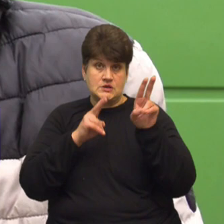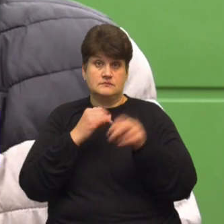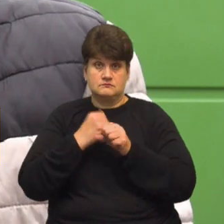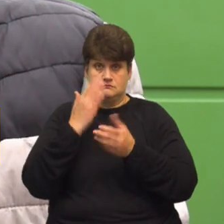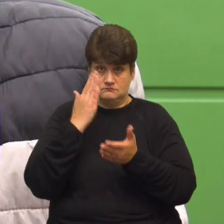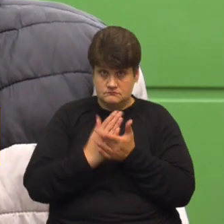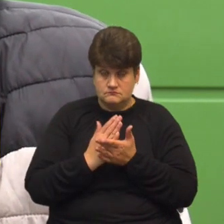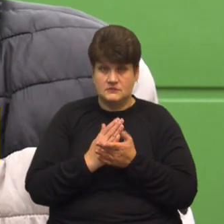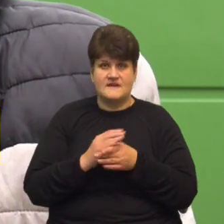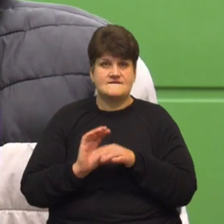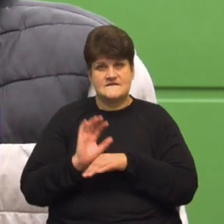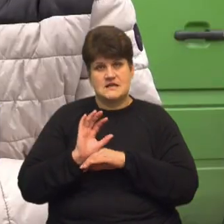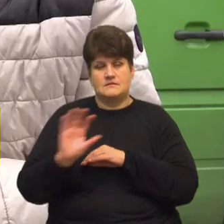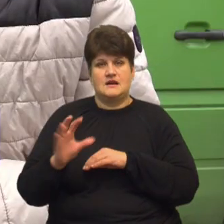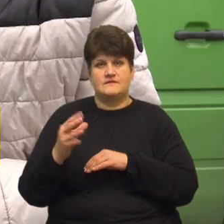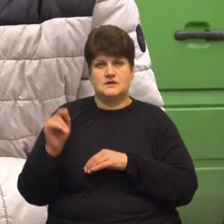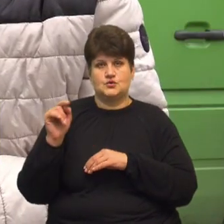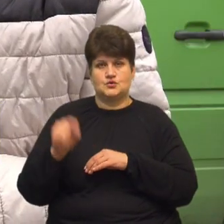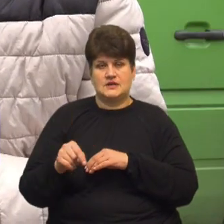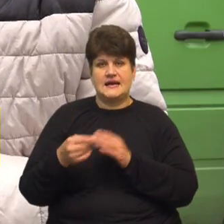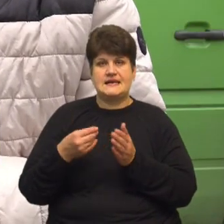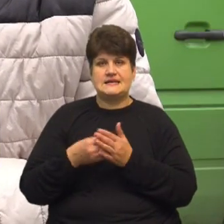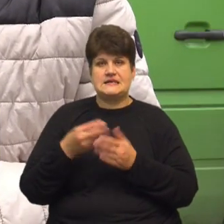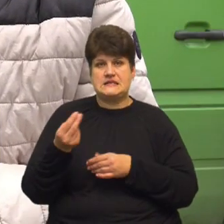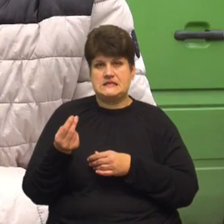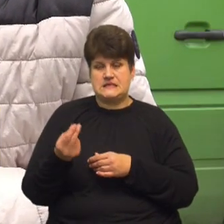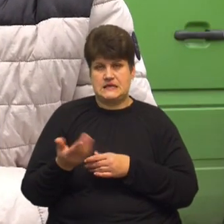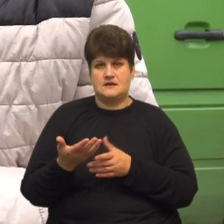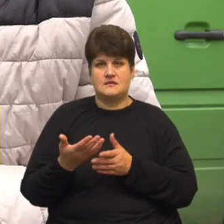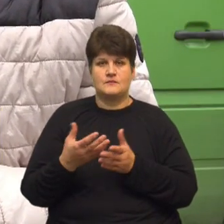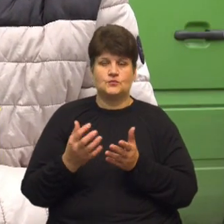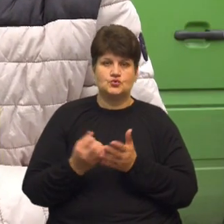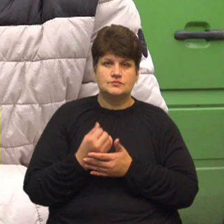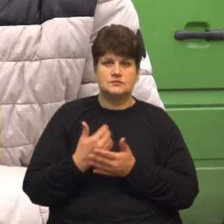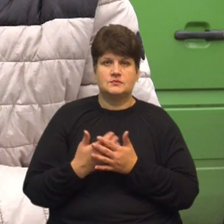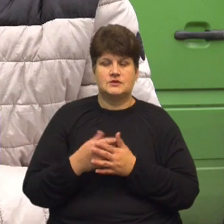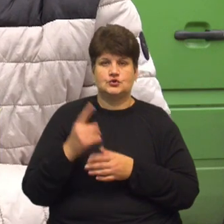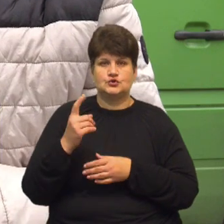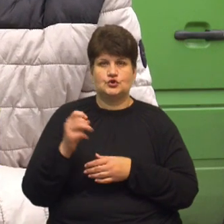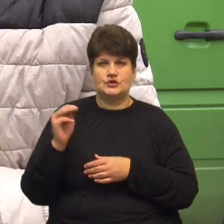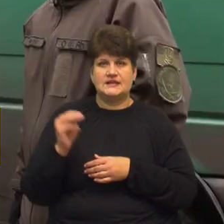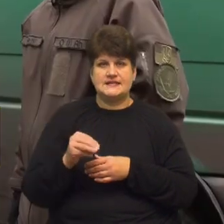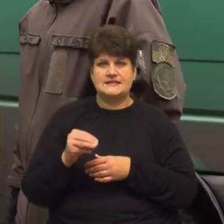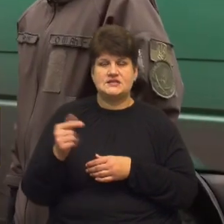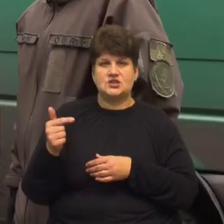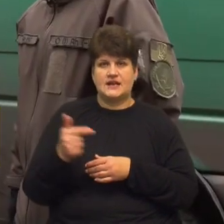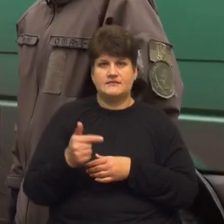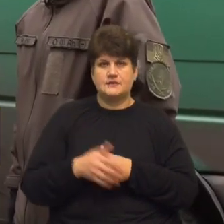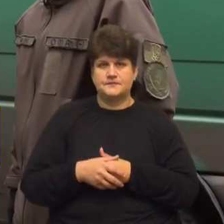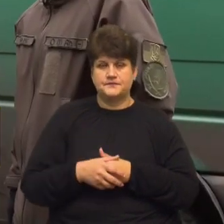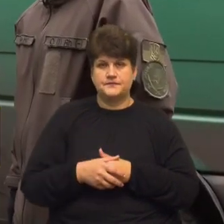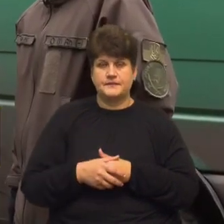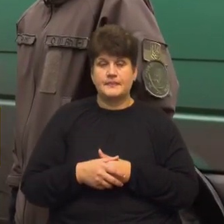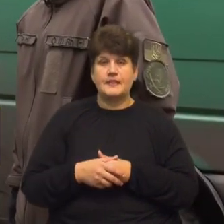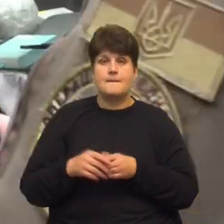відправляємо вже сюди. Ціна такої антидронової рушниці виходить близько 100 тисяч гривень. На передову